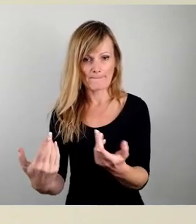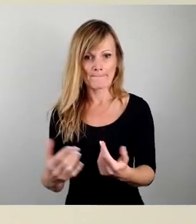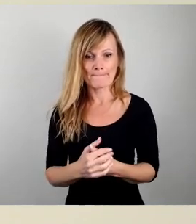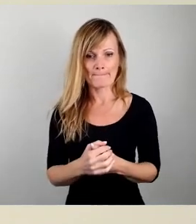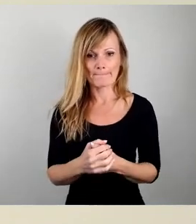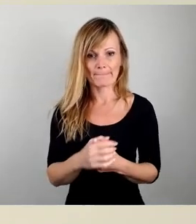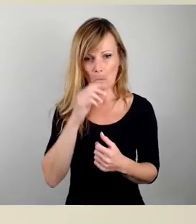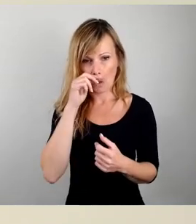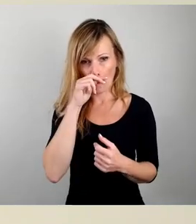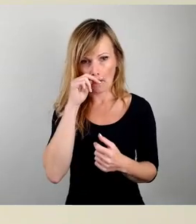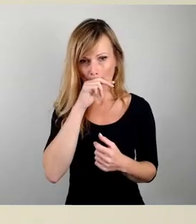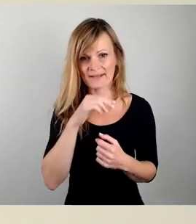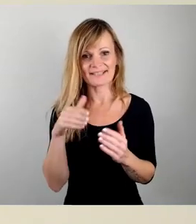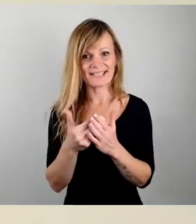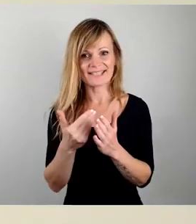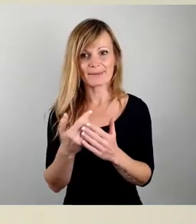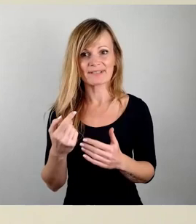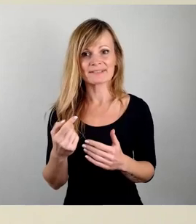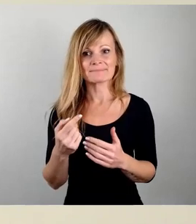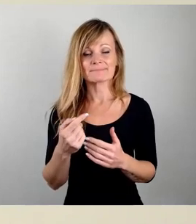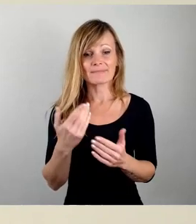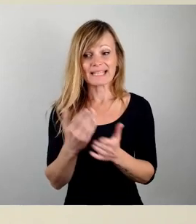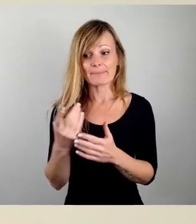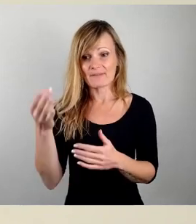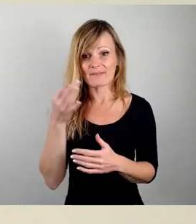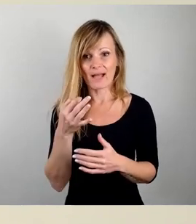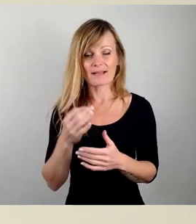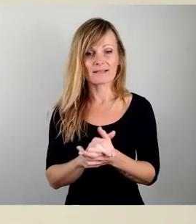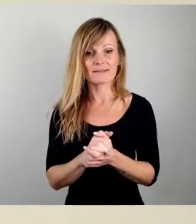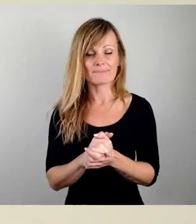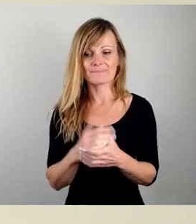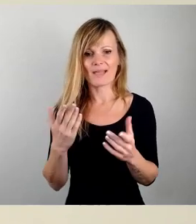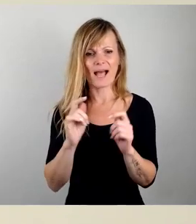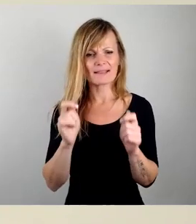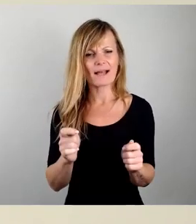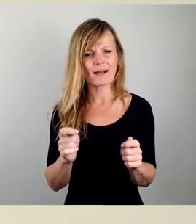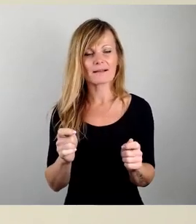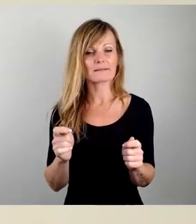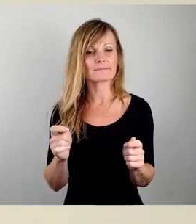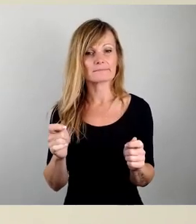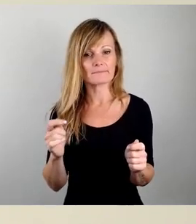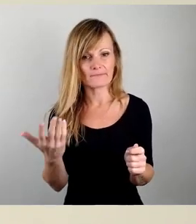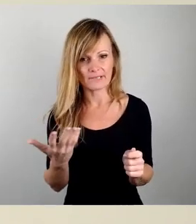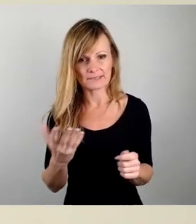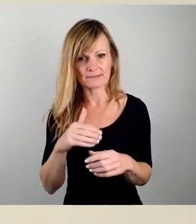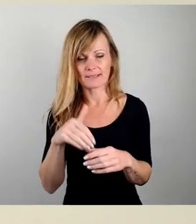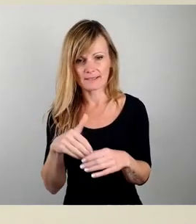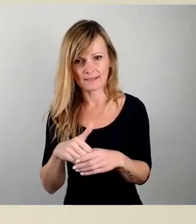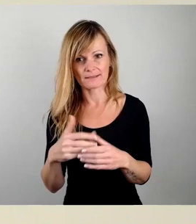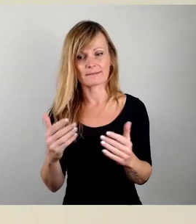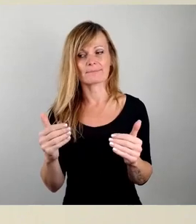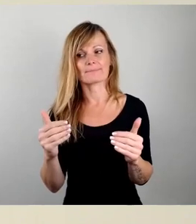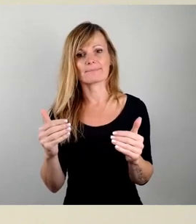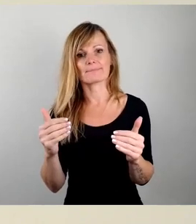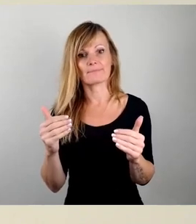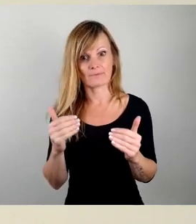Insofern, weil das gefragt wurde, was der Antrag ist, dass bevor gekündigt wird,